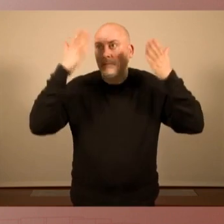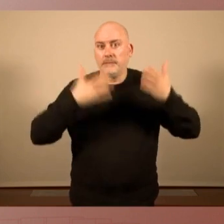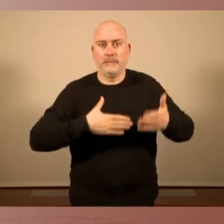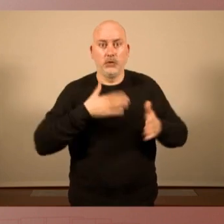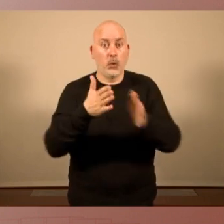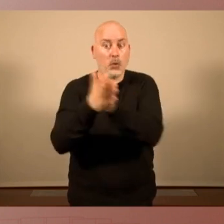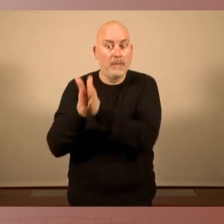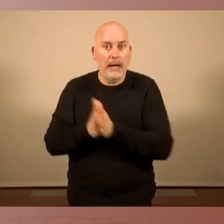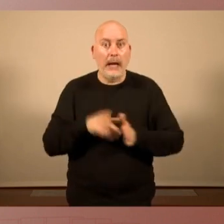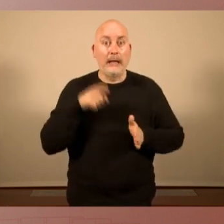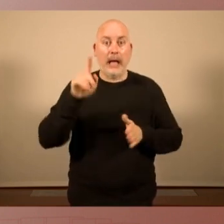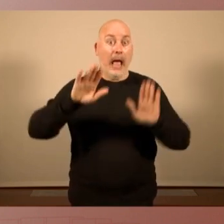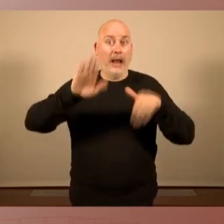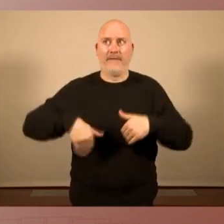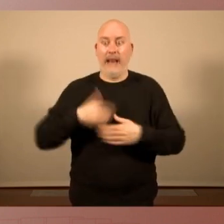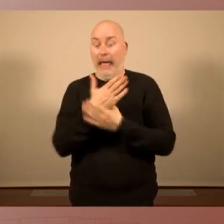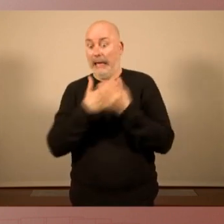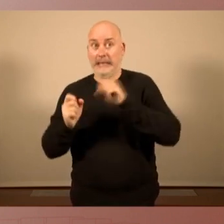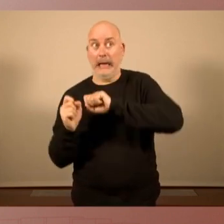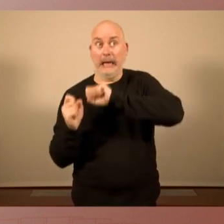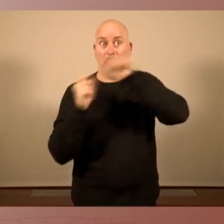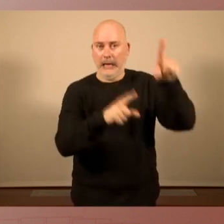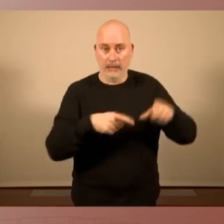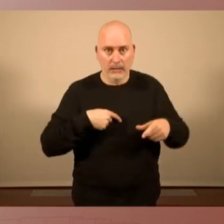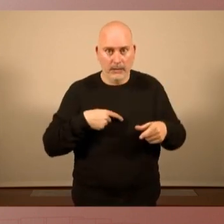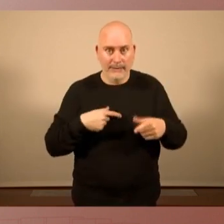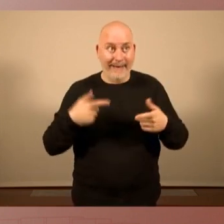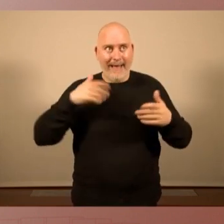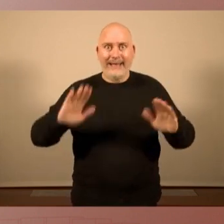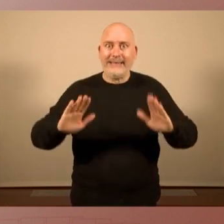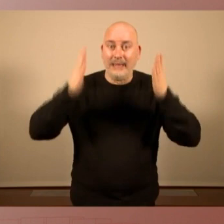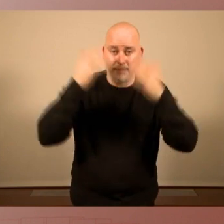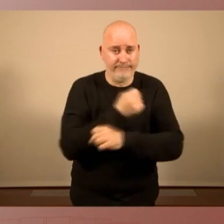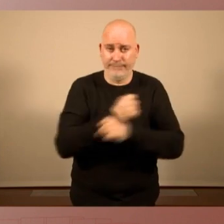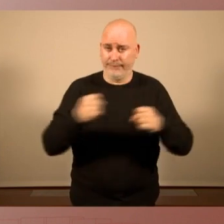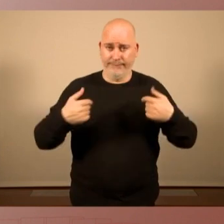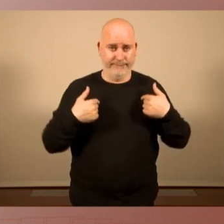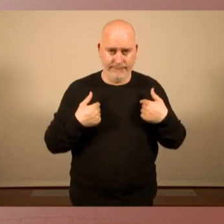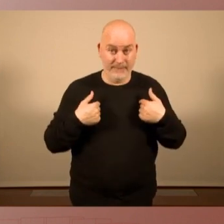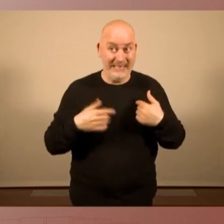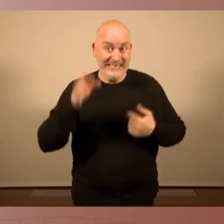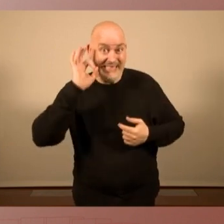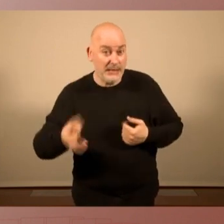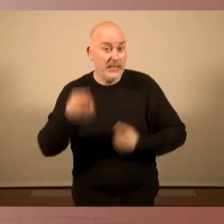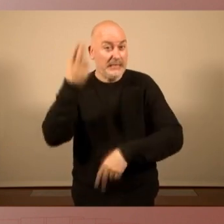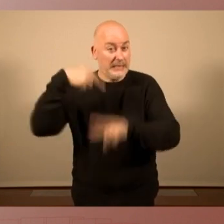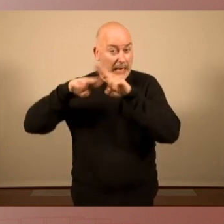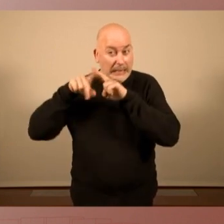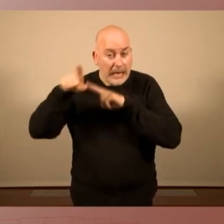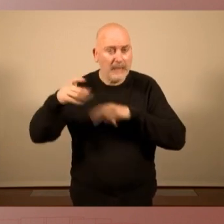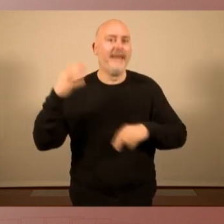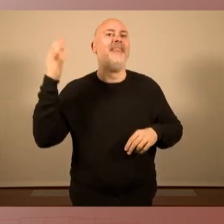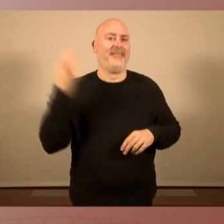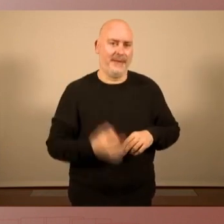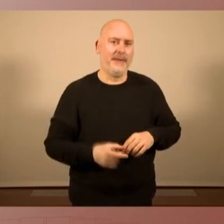resta de companyes que es van haver d'exiliar. El que sí que, posteriorment, va estar en mans de la Generalitat és haver deixat de represaliar